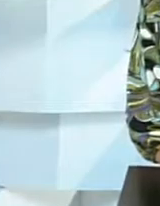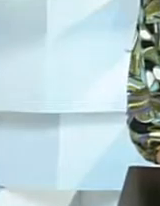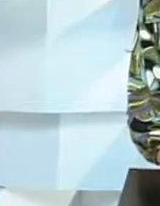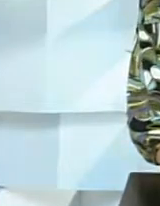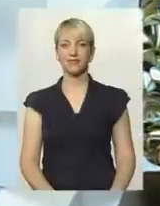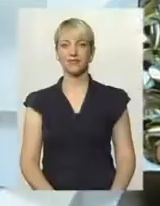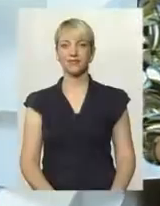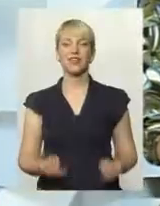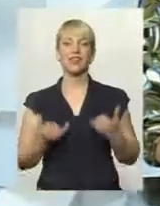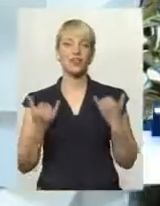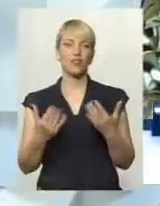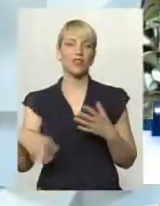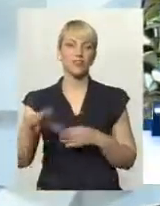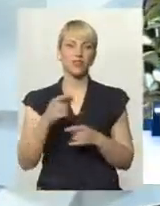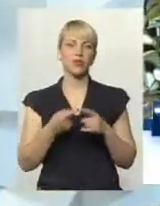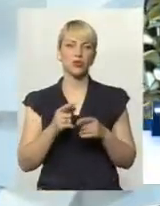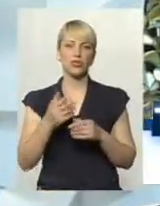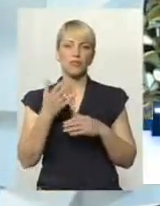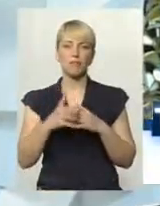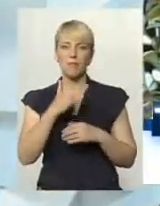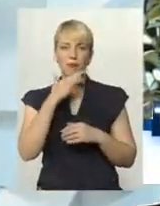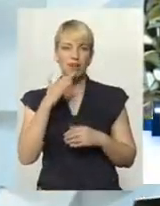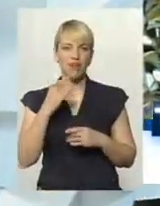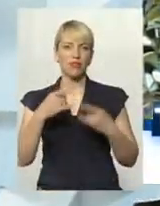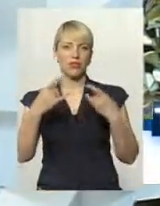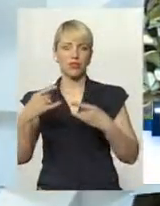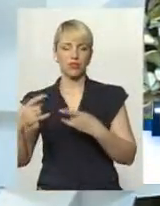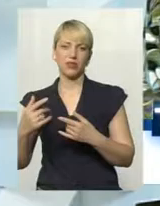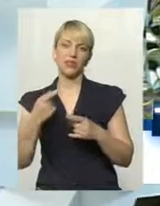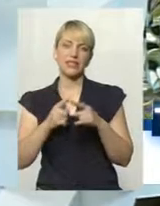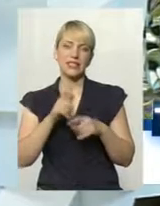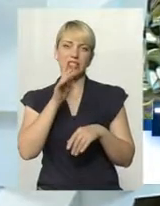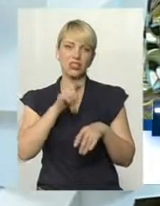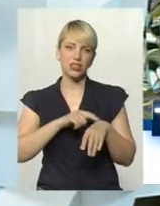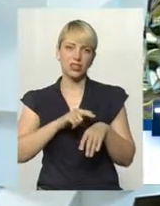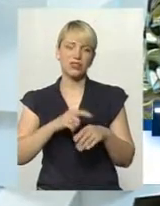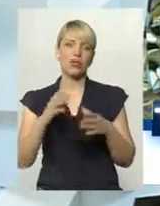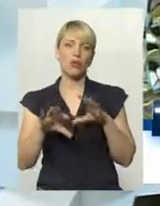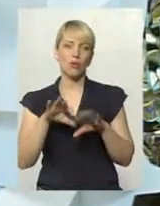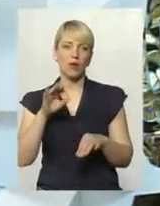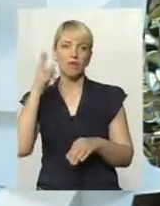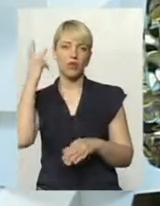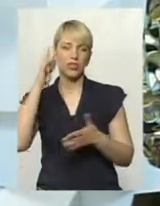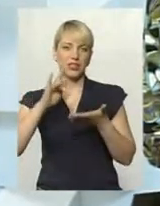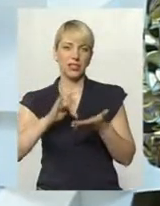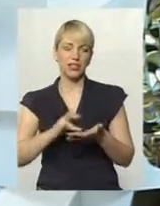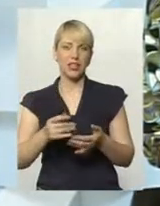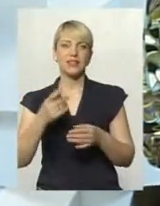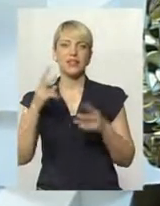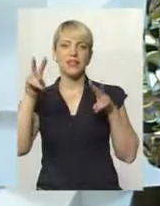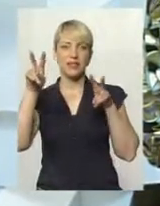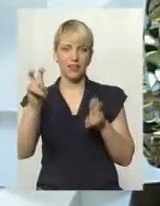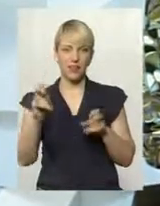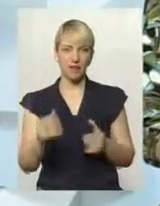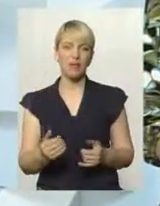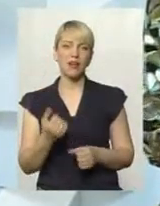Мої шанування усім, хто серед чималої кількості телеканалів у цій порі обрав саме поділя Центр. На часі у прямому ефірі тема